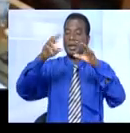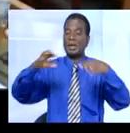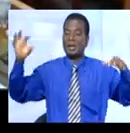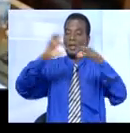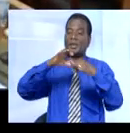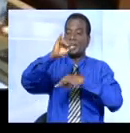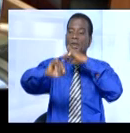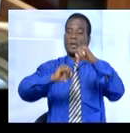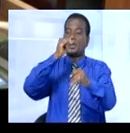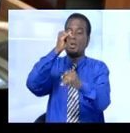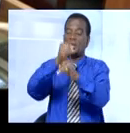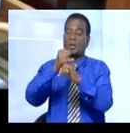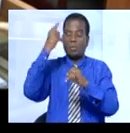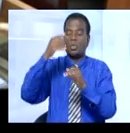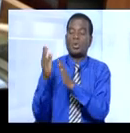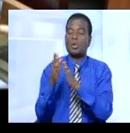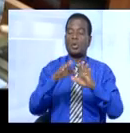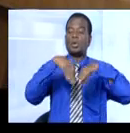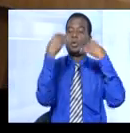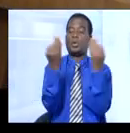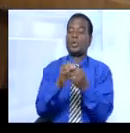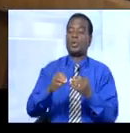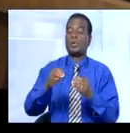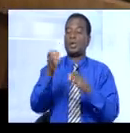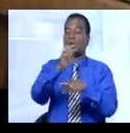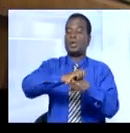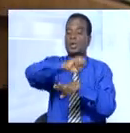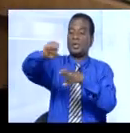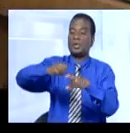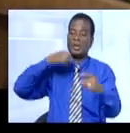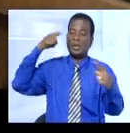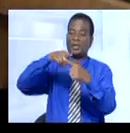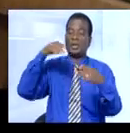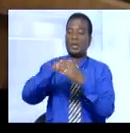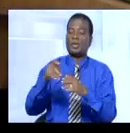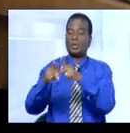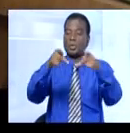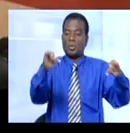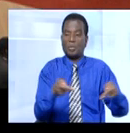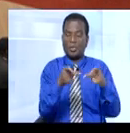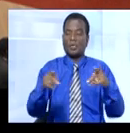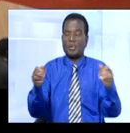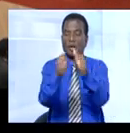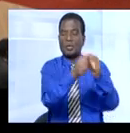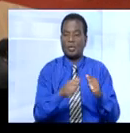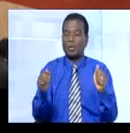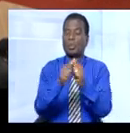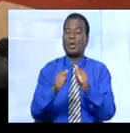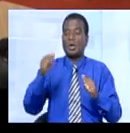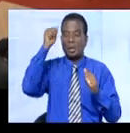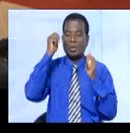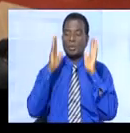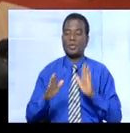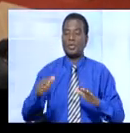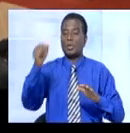internationale pour le planning familial s'engage à défendre dans une position commune avec pour ambassadeur Guillaume